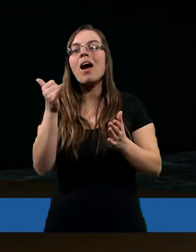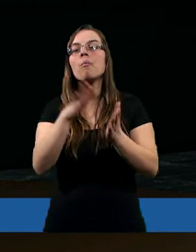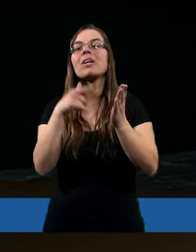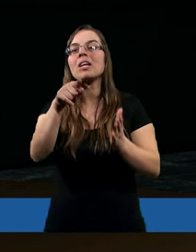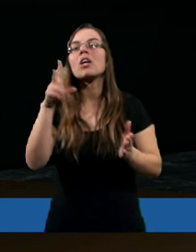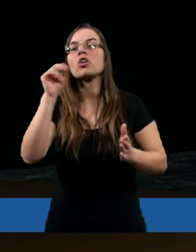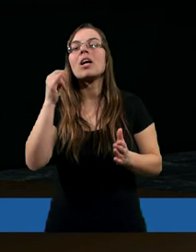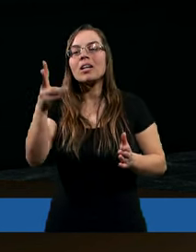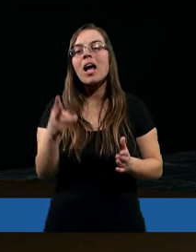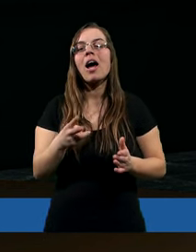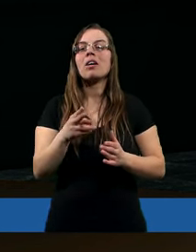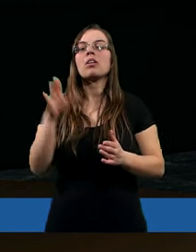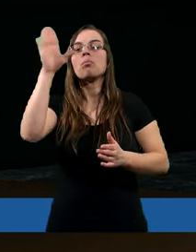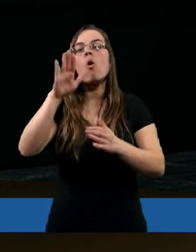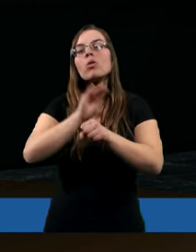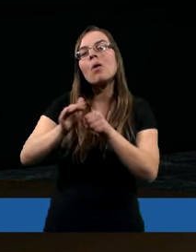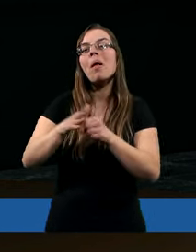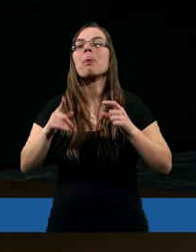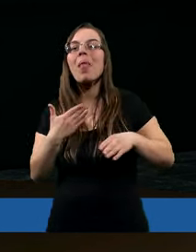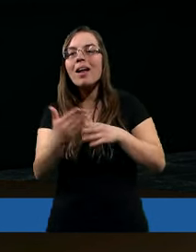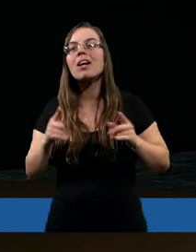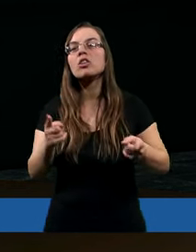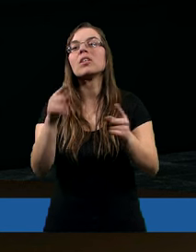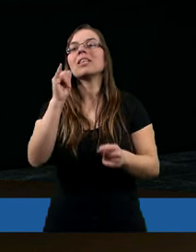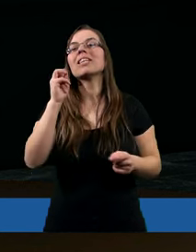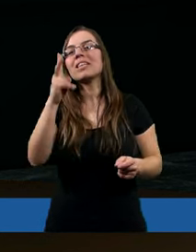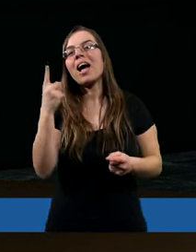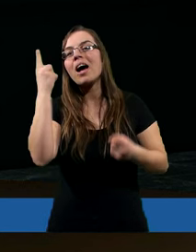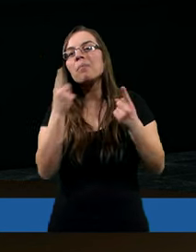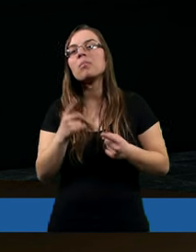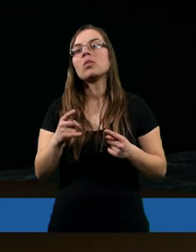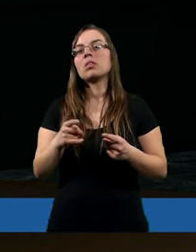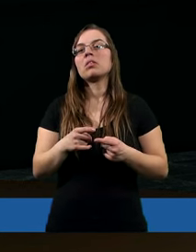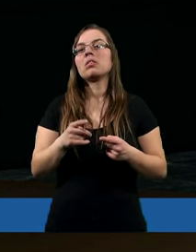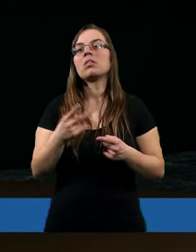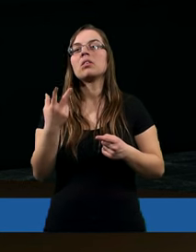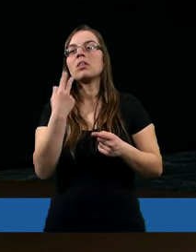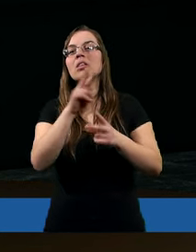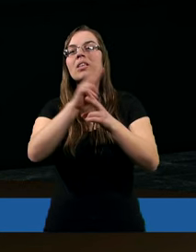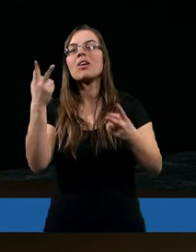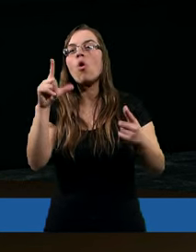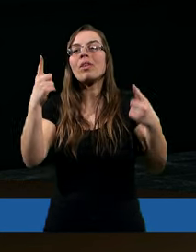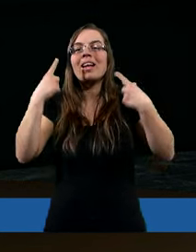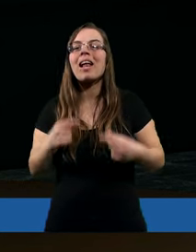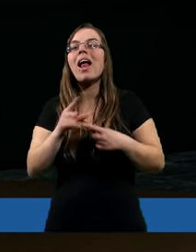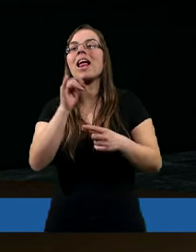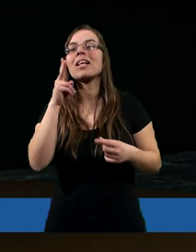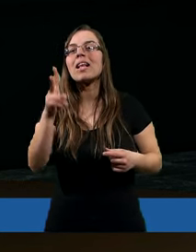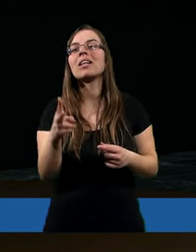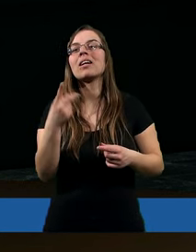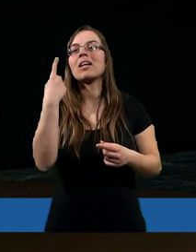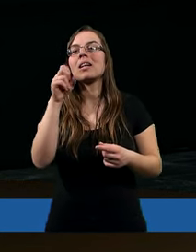przykład tego, że jednak Boża Łaska nadal działa. No i tak pewnie nikogo nie zaskoczę, ale jednak